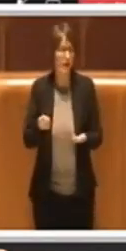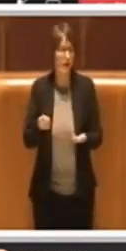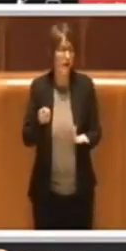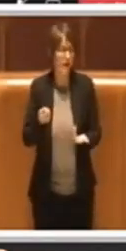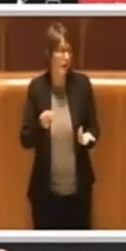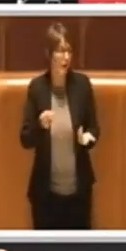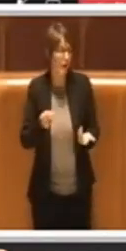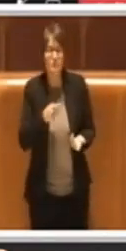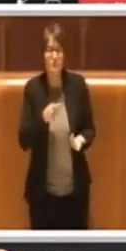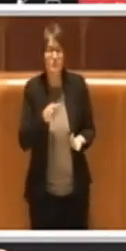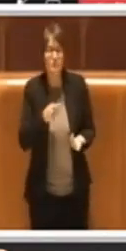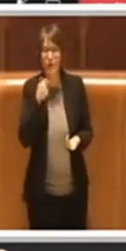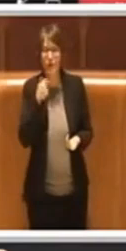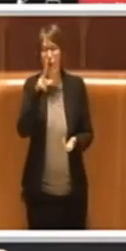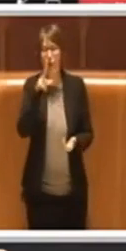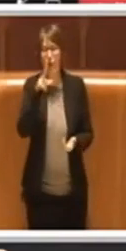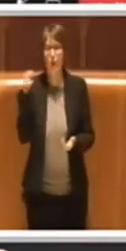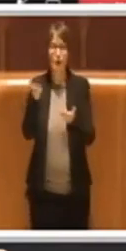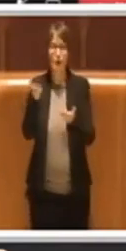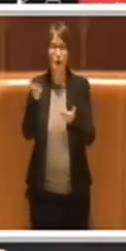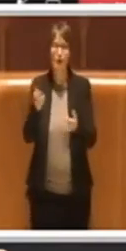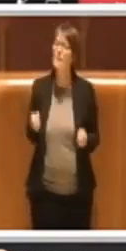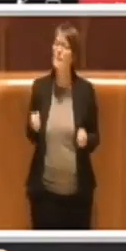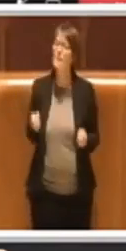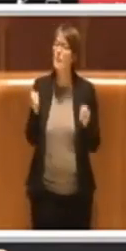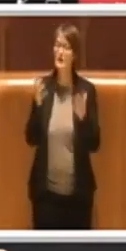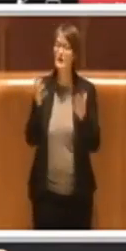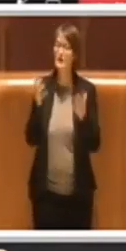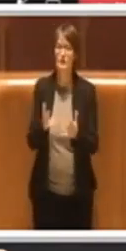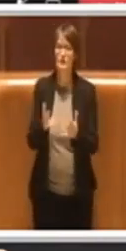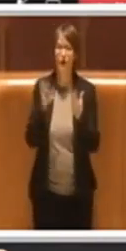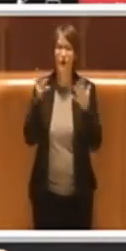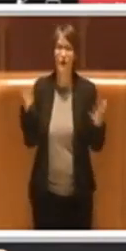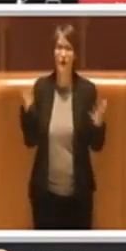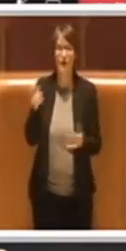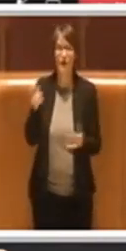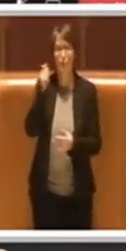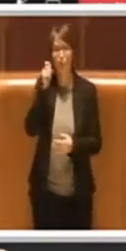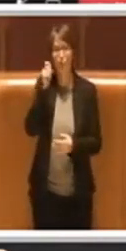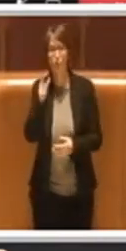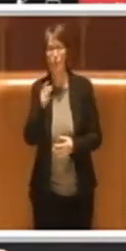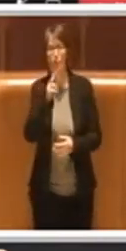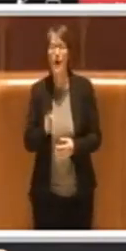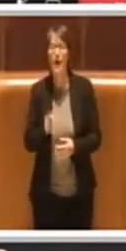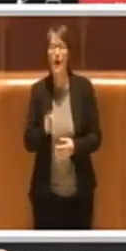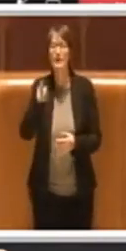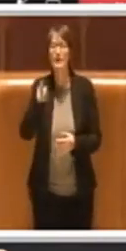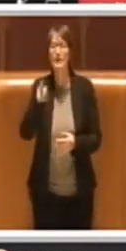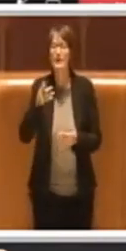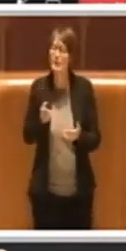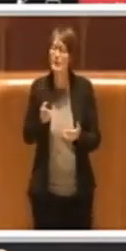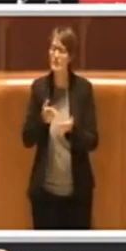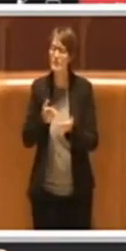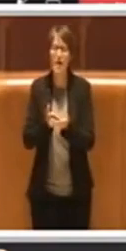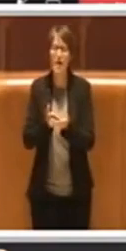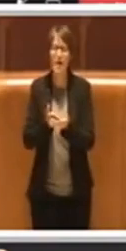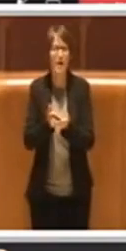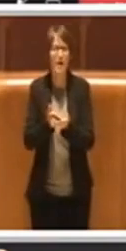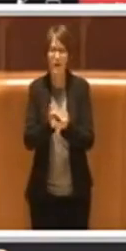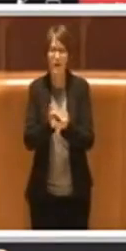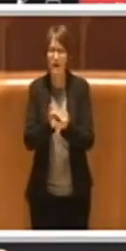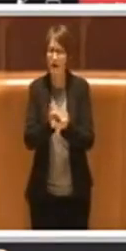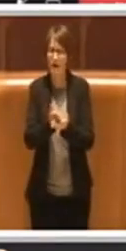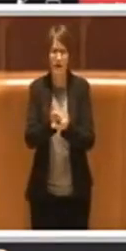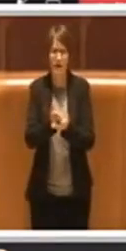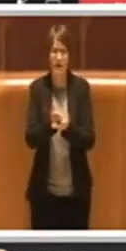questa grande passione per l'arte e per la cultura che lo ha spinto in tutti questi anni, questa importante eredità